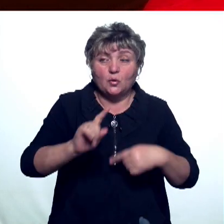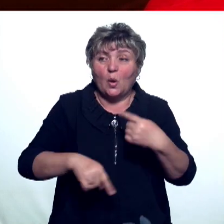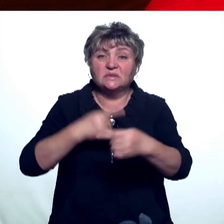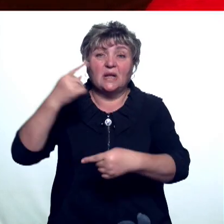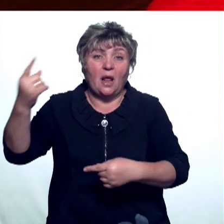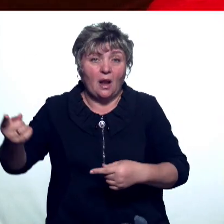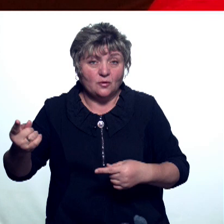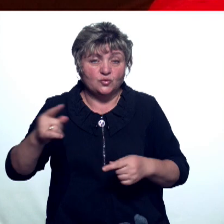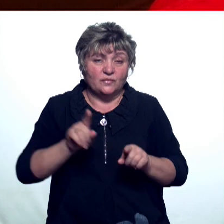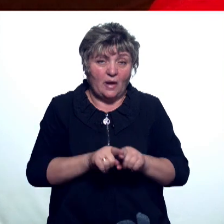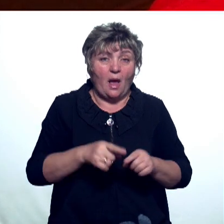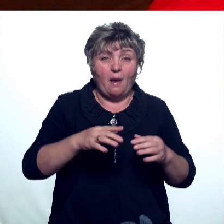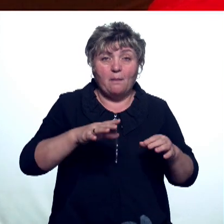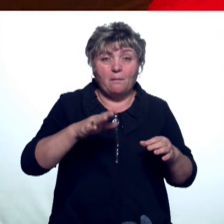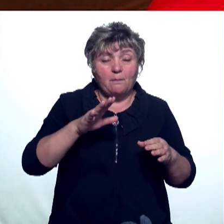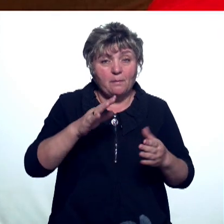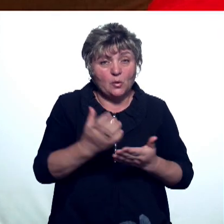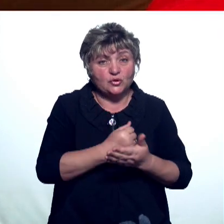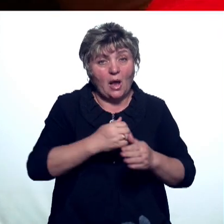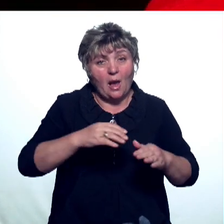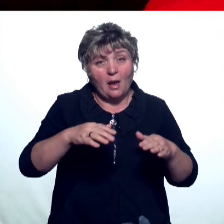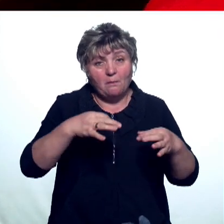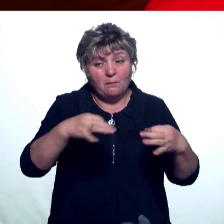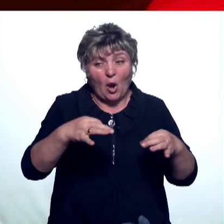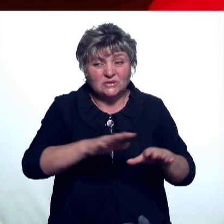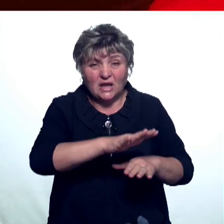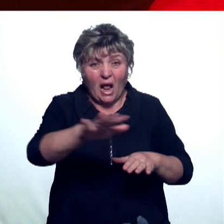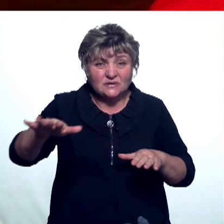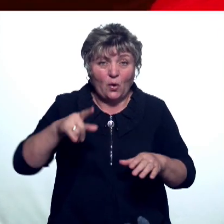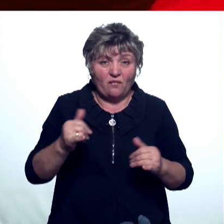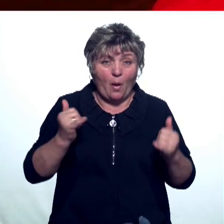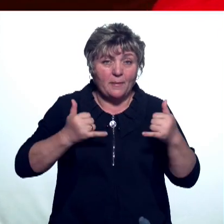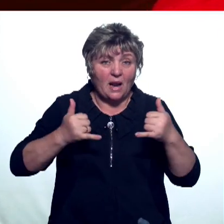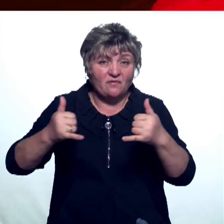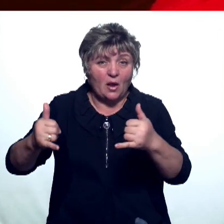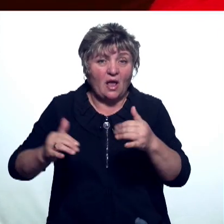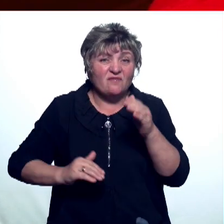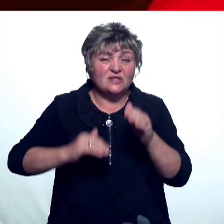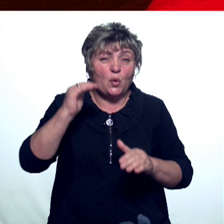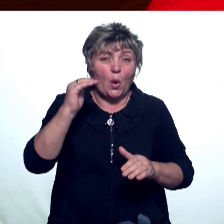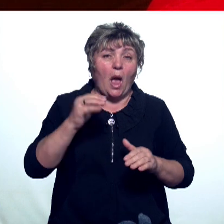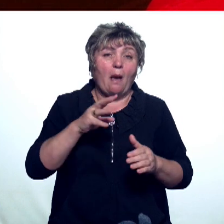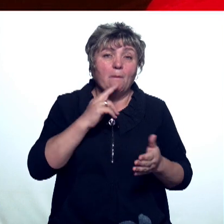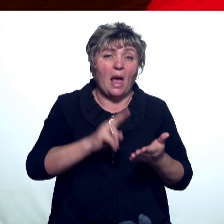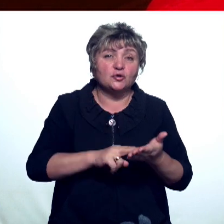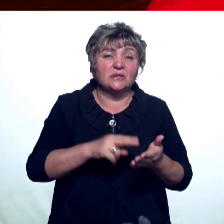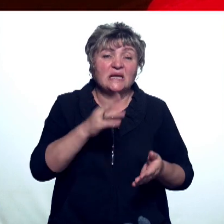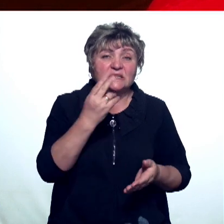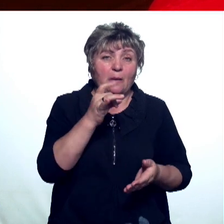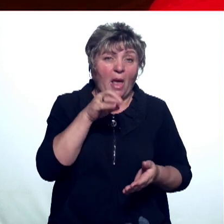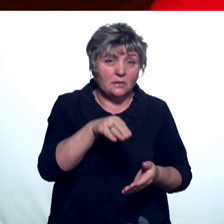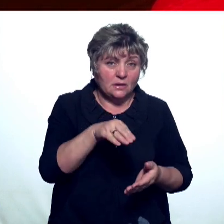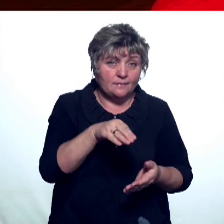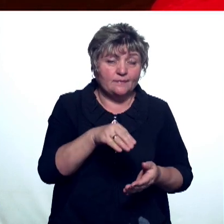Появляется межтрубное пространство, потому что мы немного залужаем диаметр. Его проливают высокомарочным цементом для того, чтобы